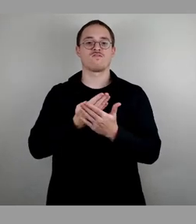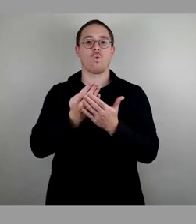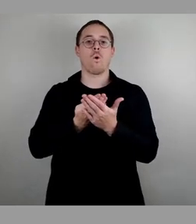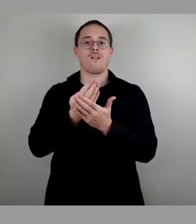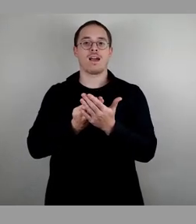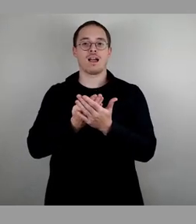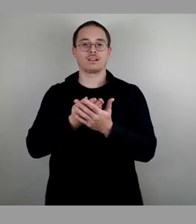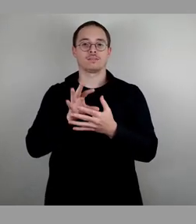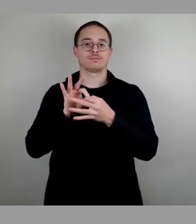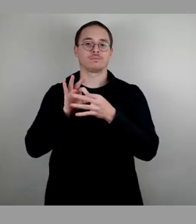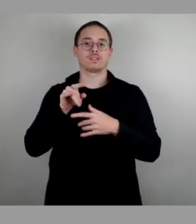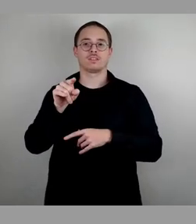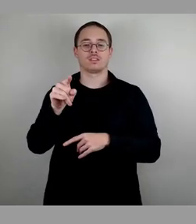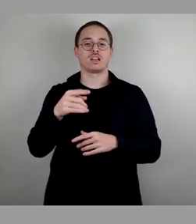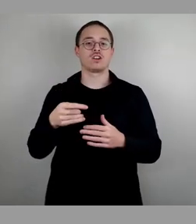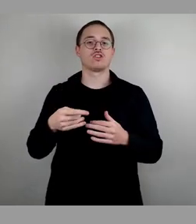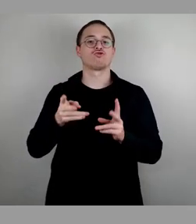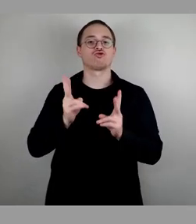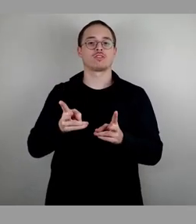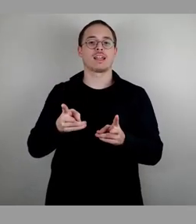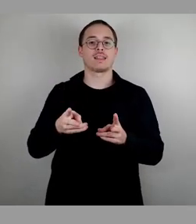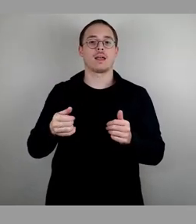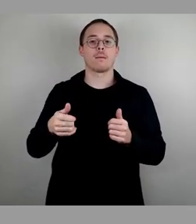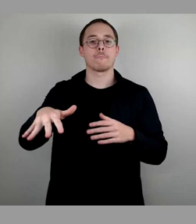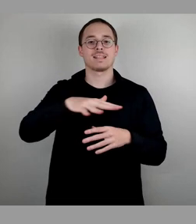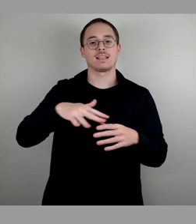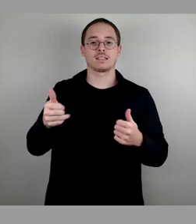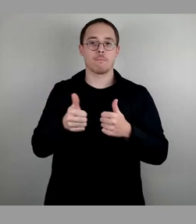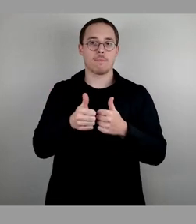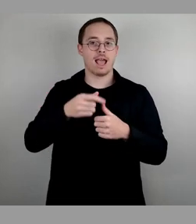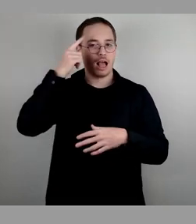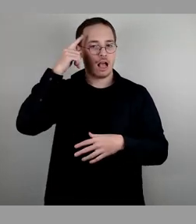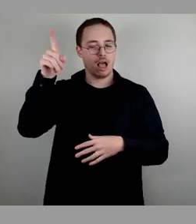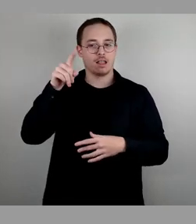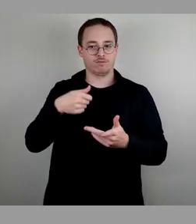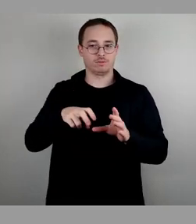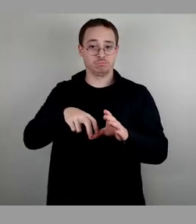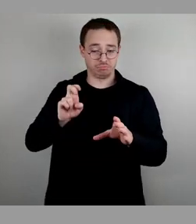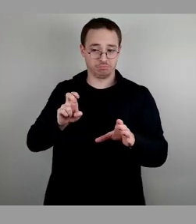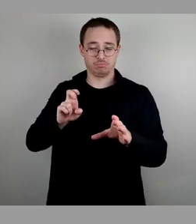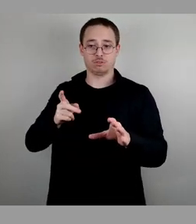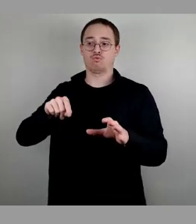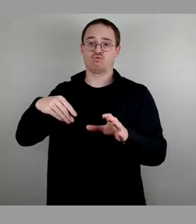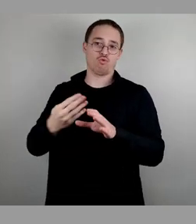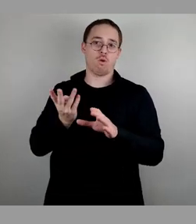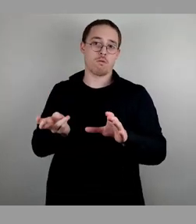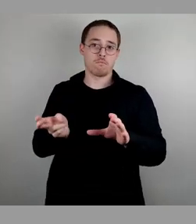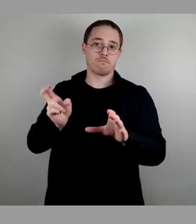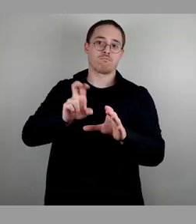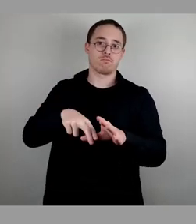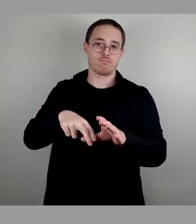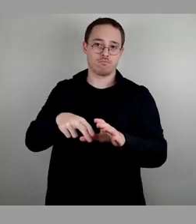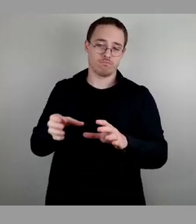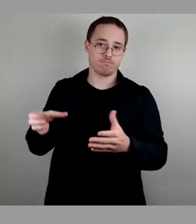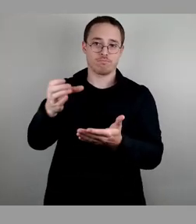eines Stadtbezirksbeirates und nachrücken im Stadtbezirksbeirat Kotter. Wer dieser Vorlage zustimmen